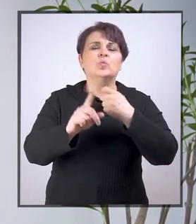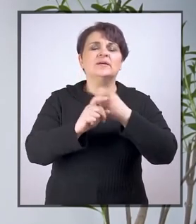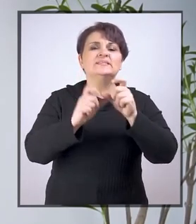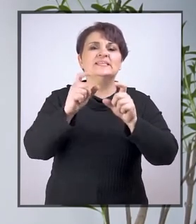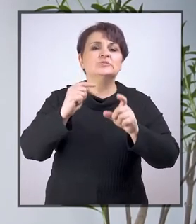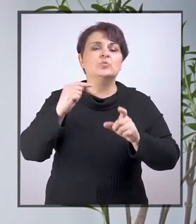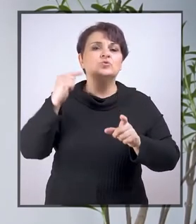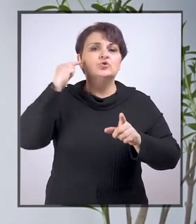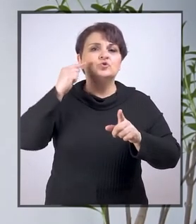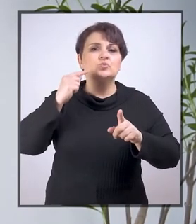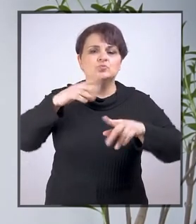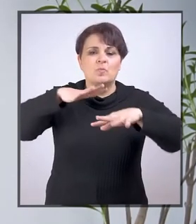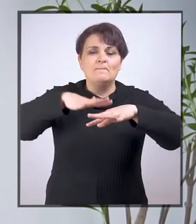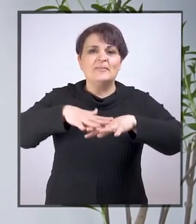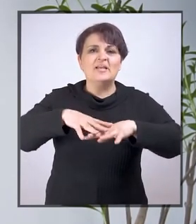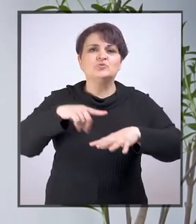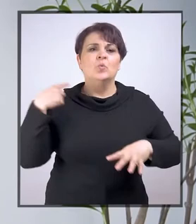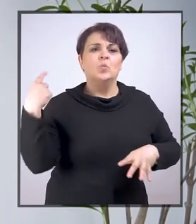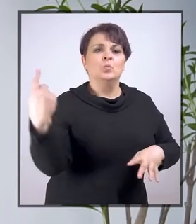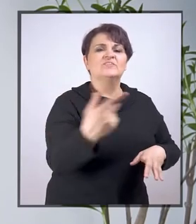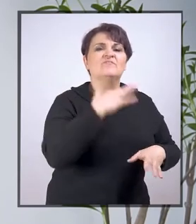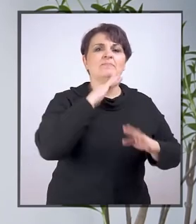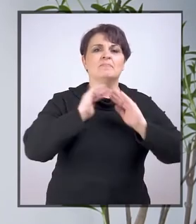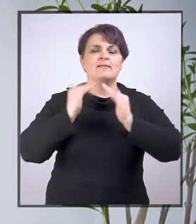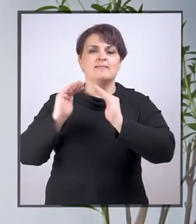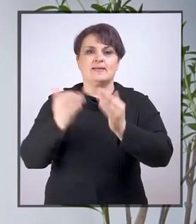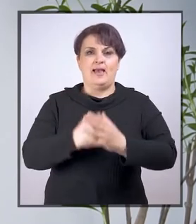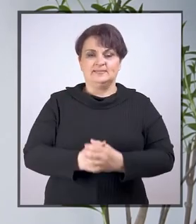slušnu petlju u svim učionicama.